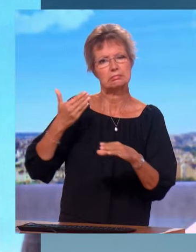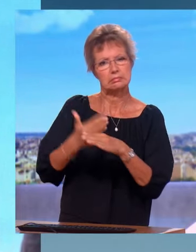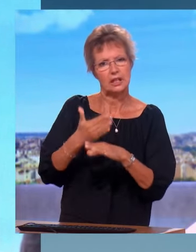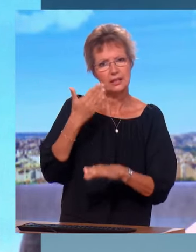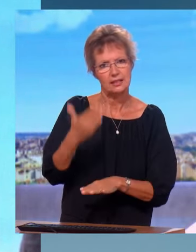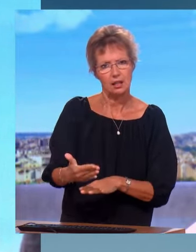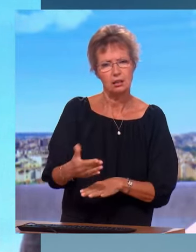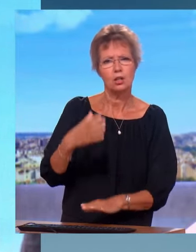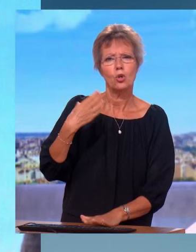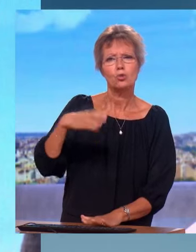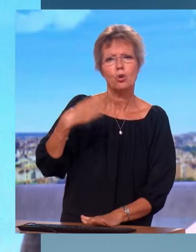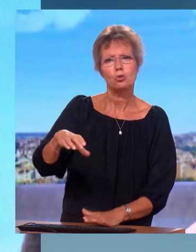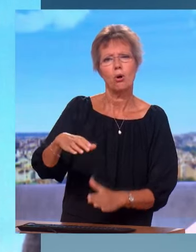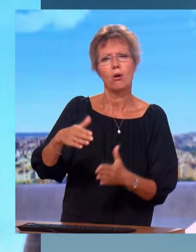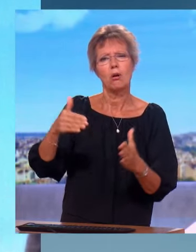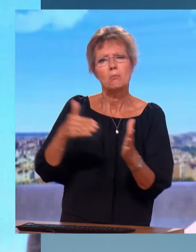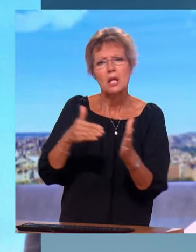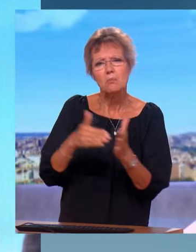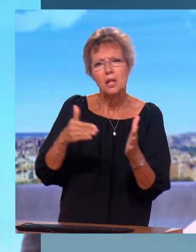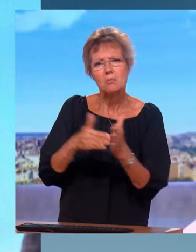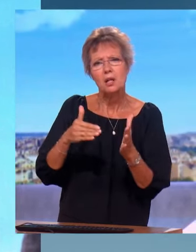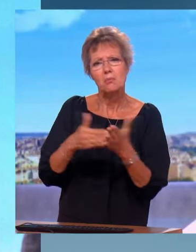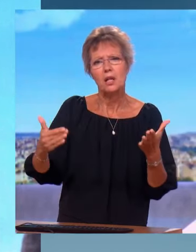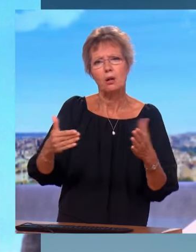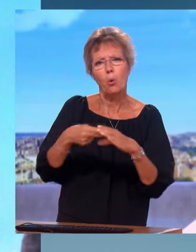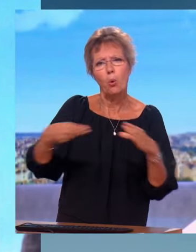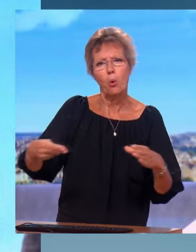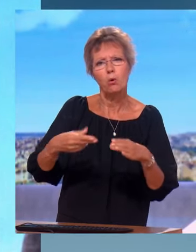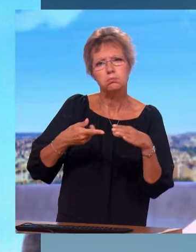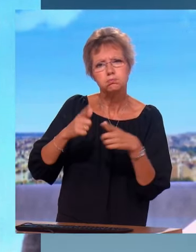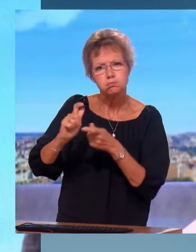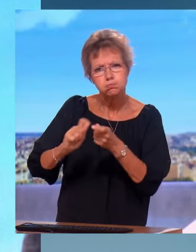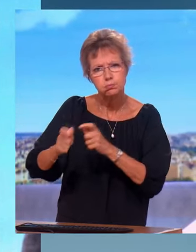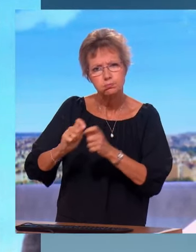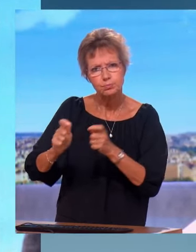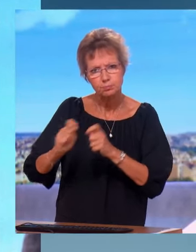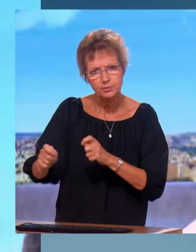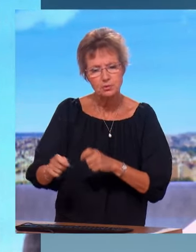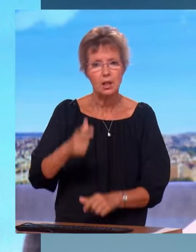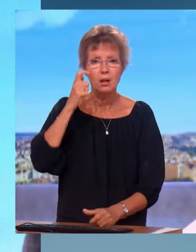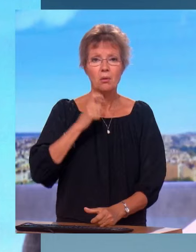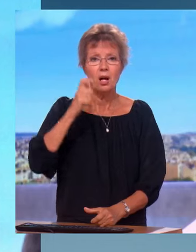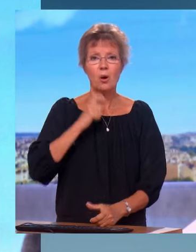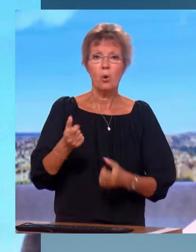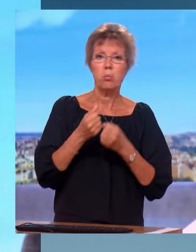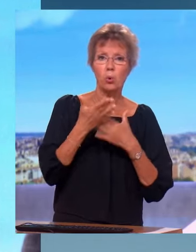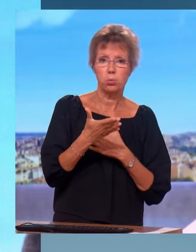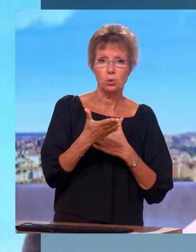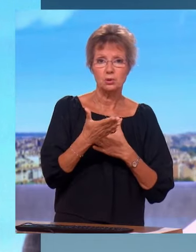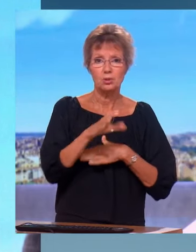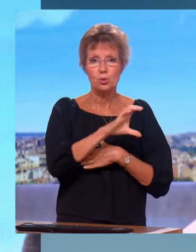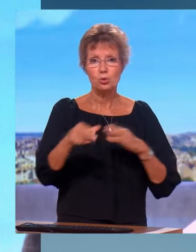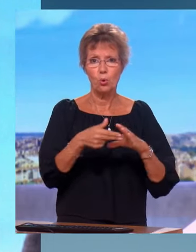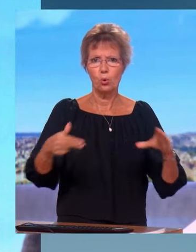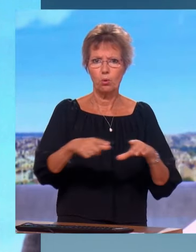des centaines de milliers d'aides au carburant qui ont été versées. Mais la différence par rapport aux 100 euros que veut proposer à nouveau le président, c'est que ça s'adresse